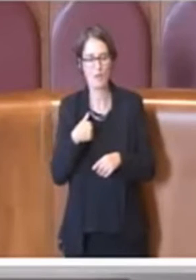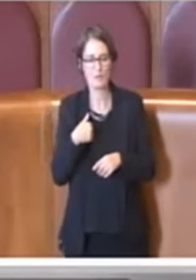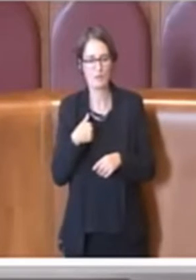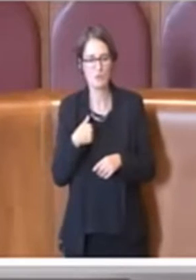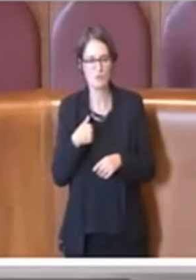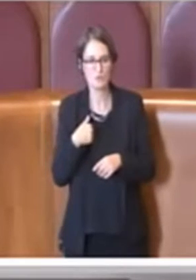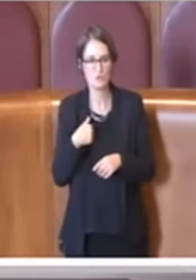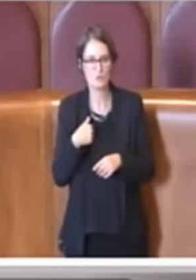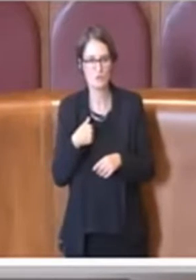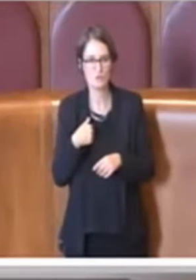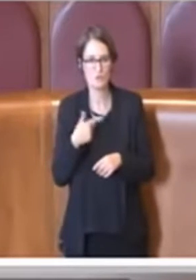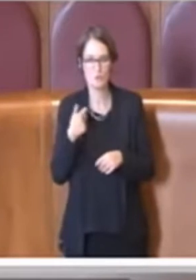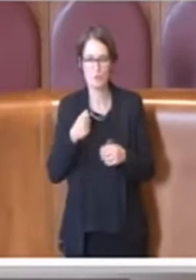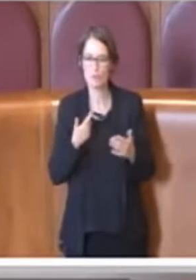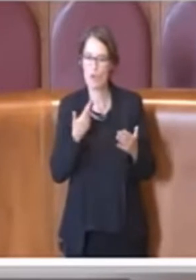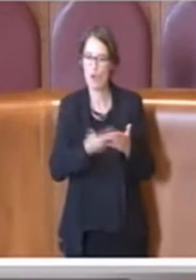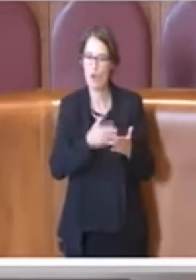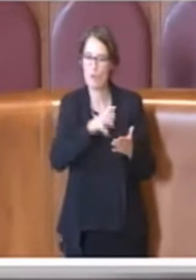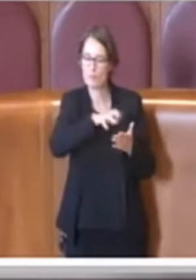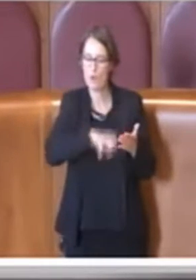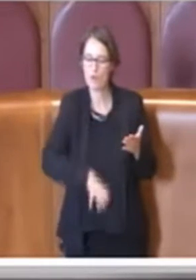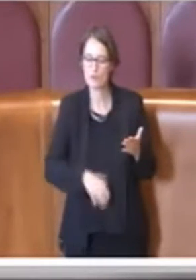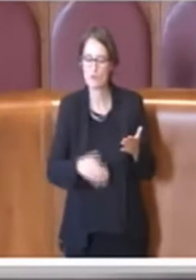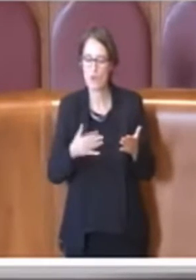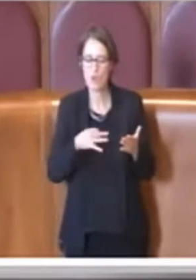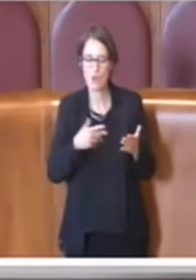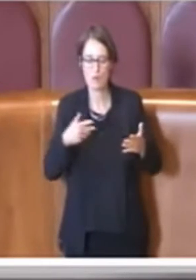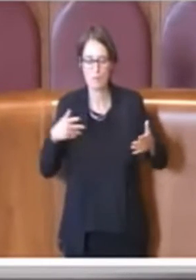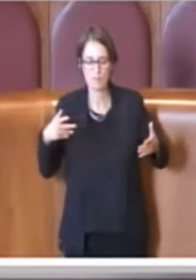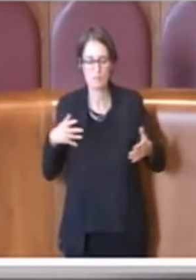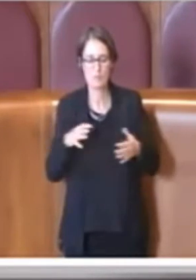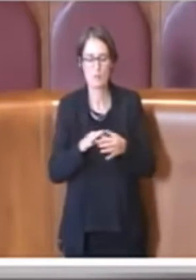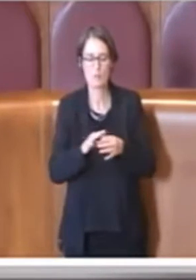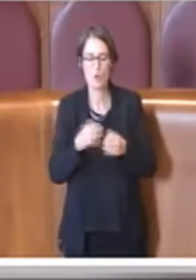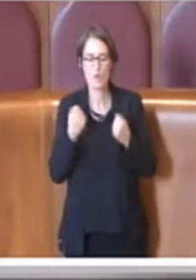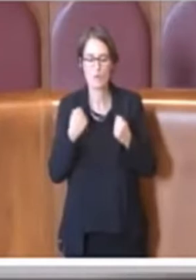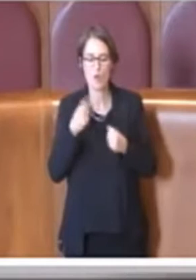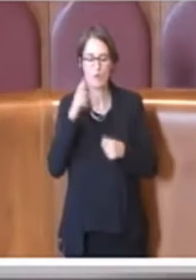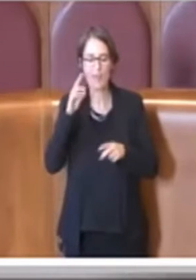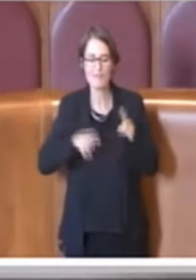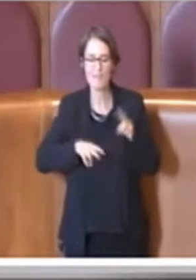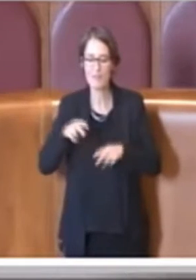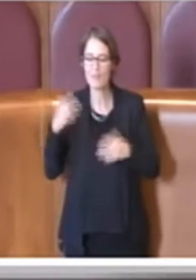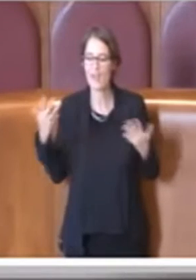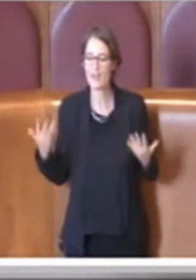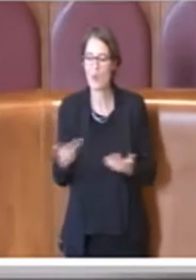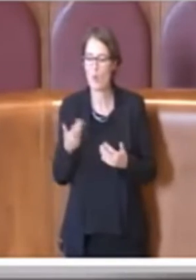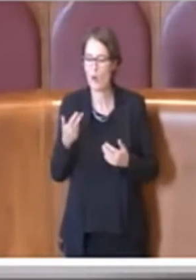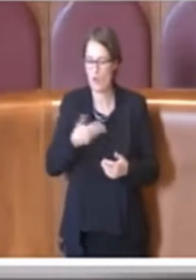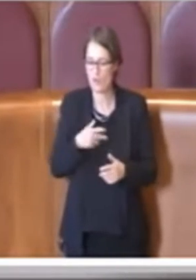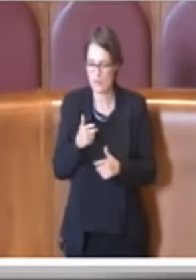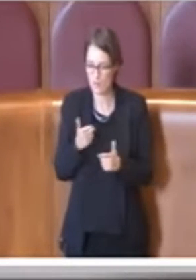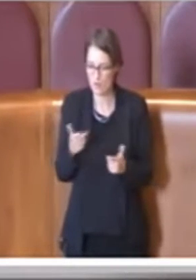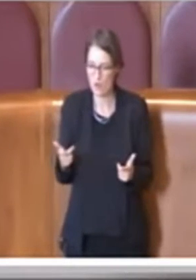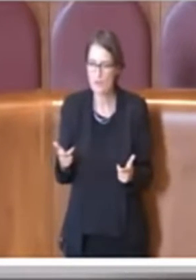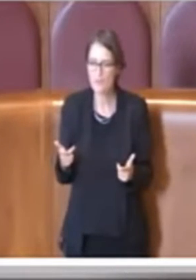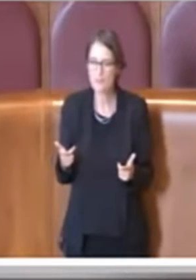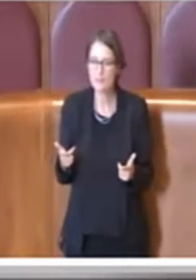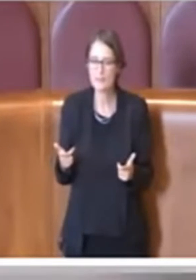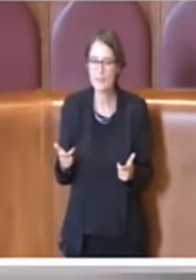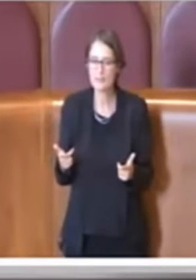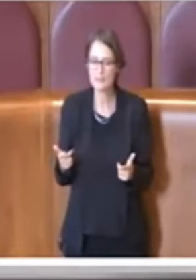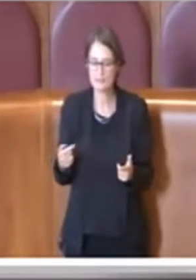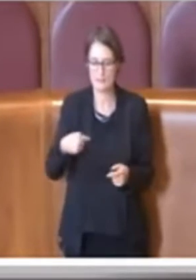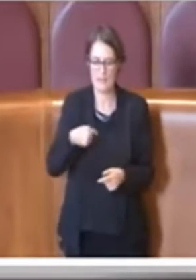tutta questa mozione sul verificare un qualcosa che non esiste, è che sia io, sia l